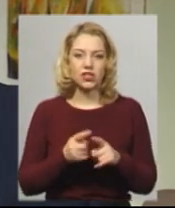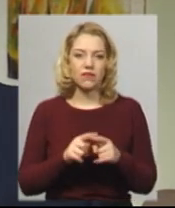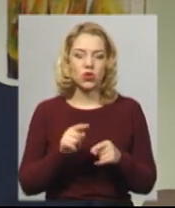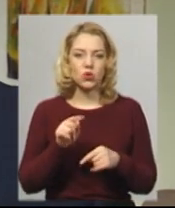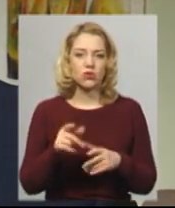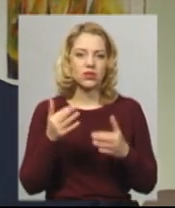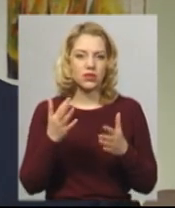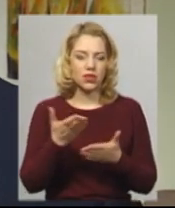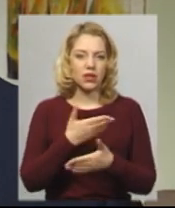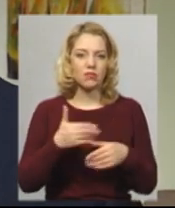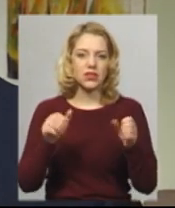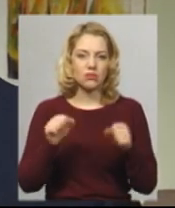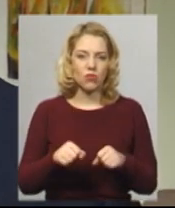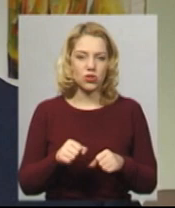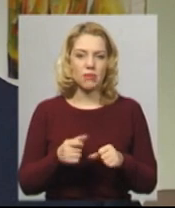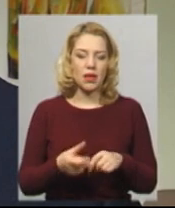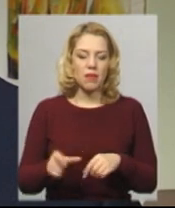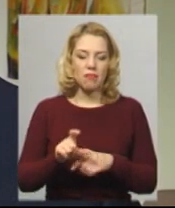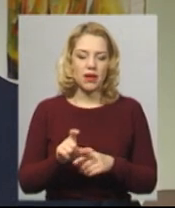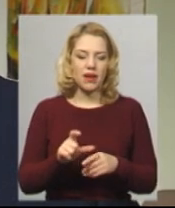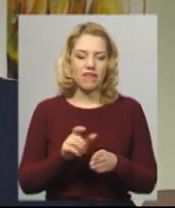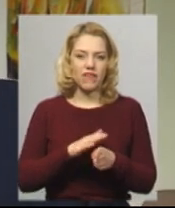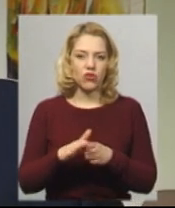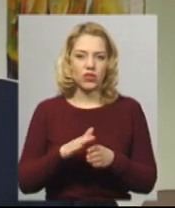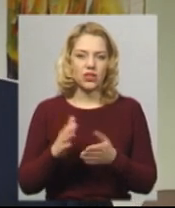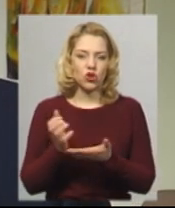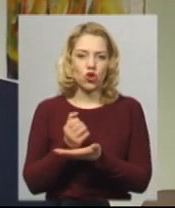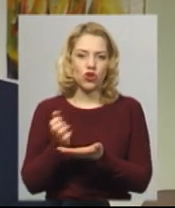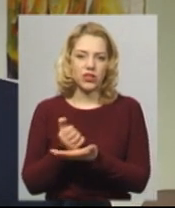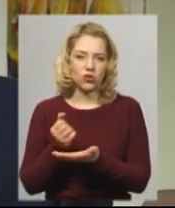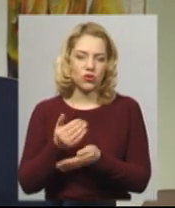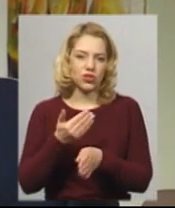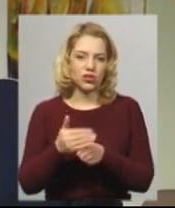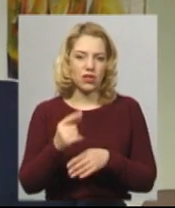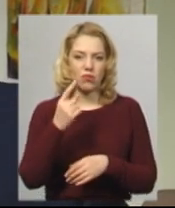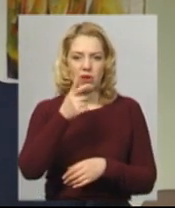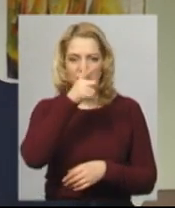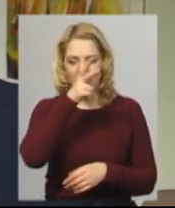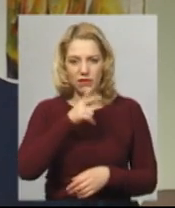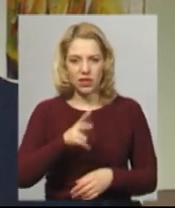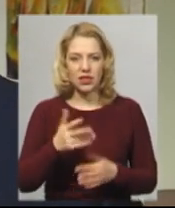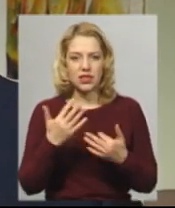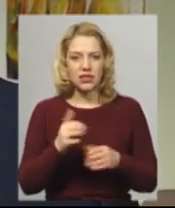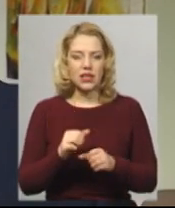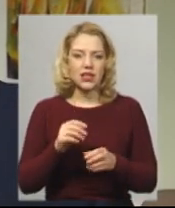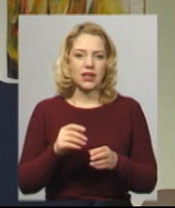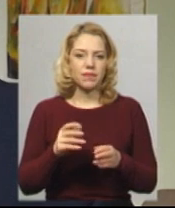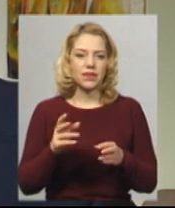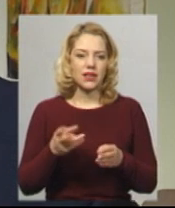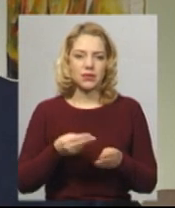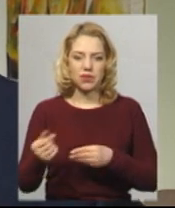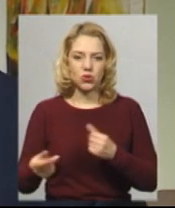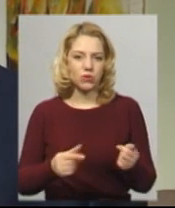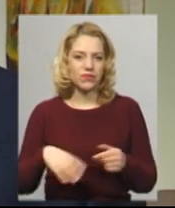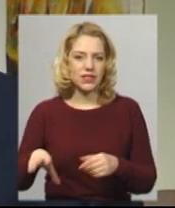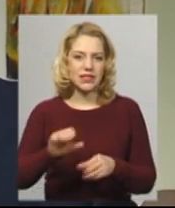зможемо перевиконати дохідну частину за перший квартал, наскільки ми закриємо в першу чергу захищені статті, тому будемо вже